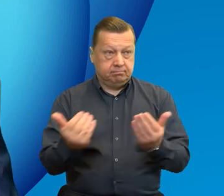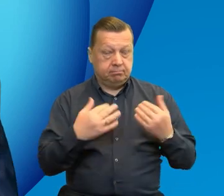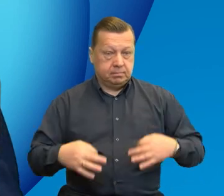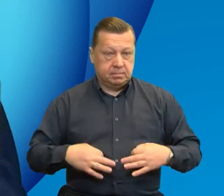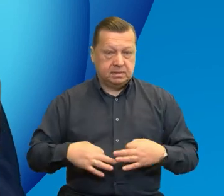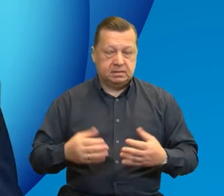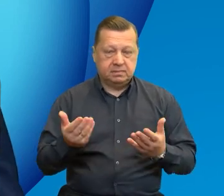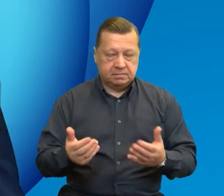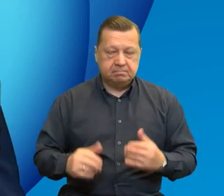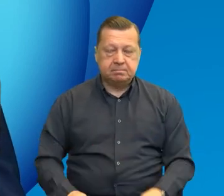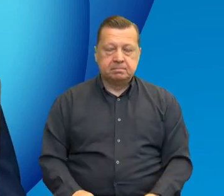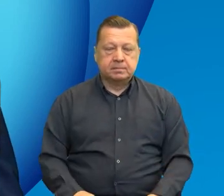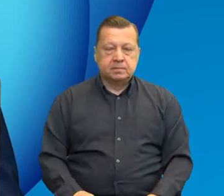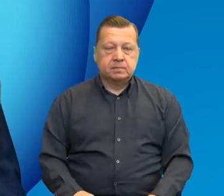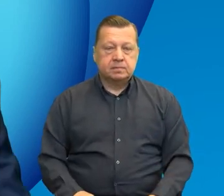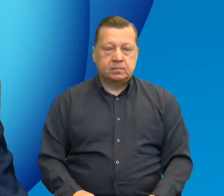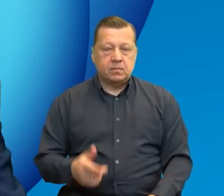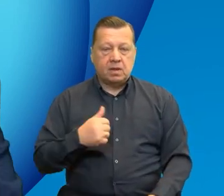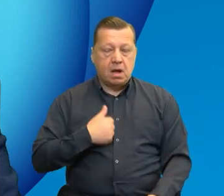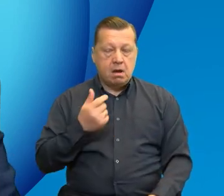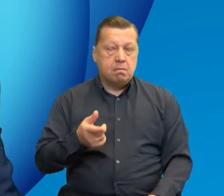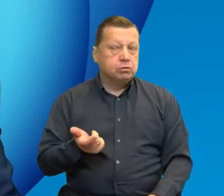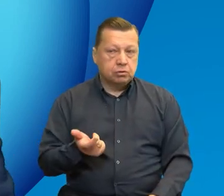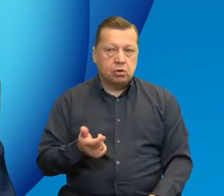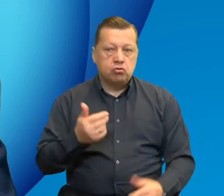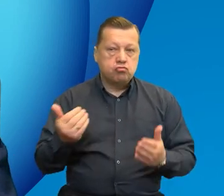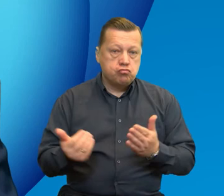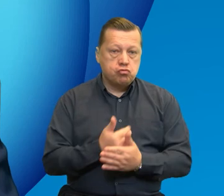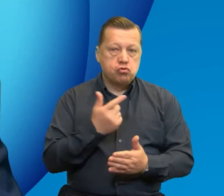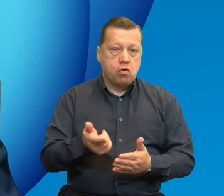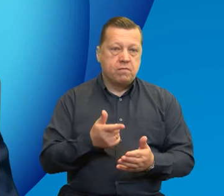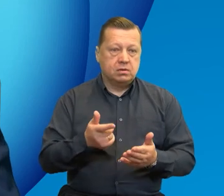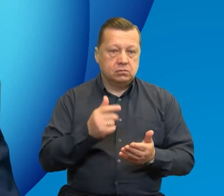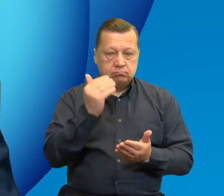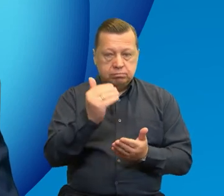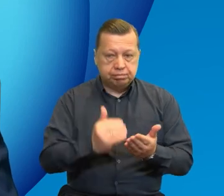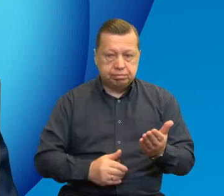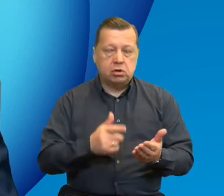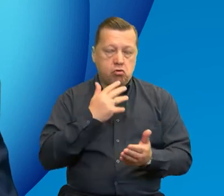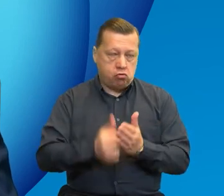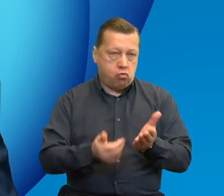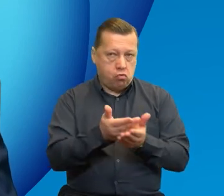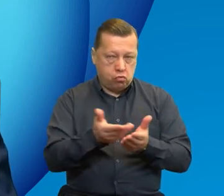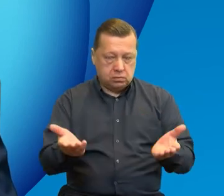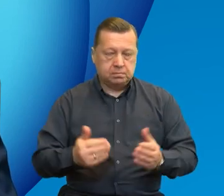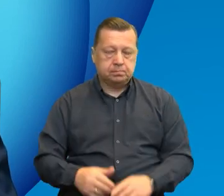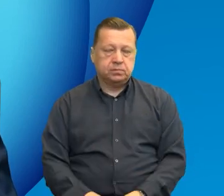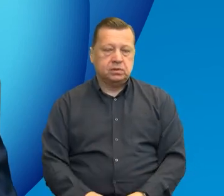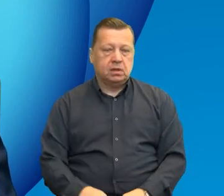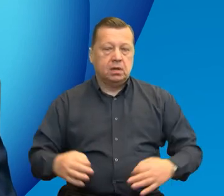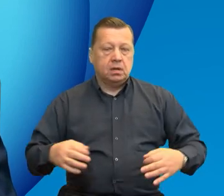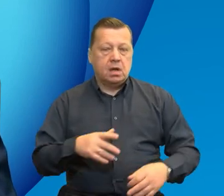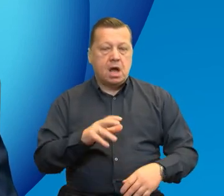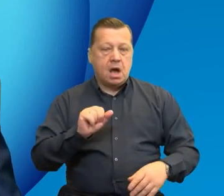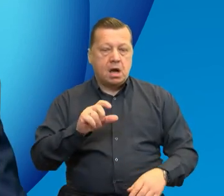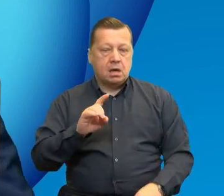Państwa do tego, żeby również korzystać z tych nowych właśnie instrumentów. Jak wiemy, o czym mówiła